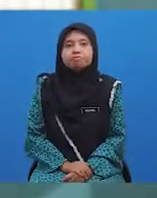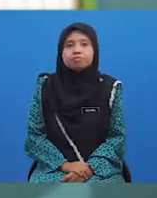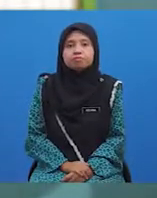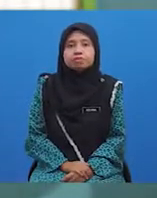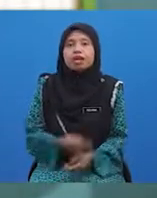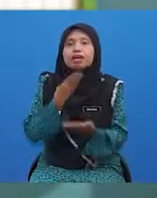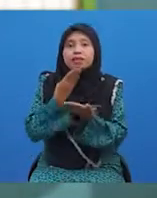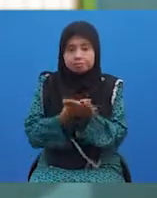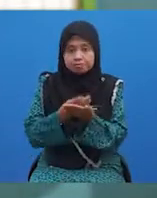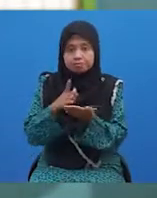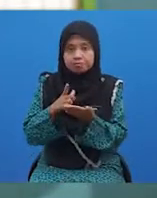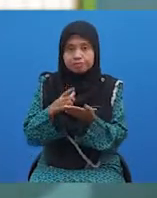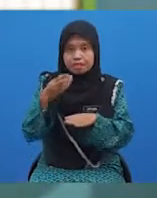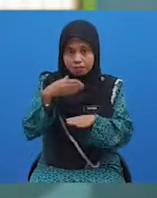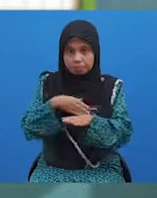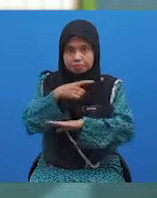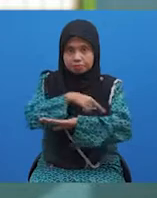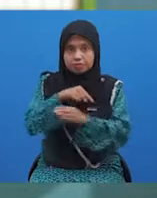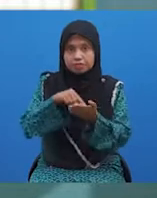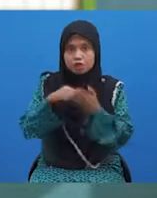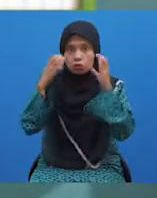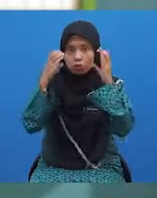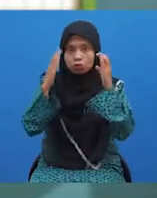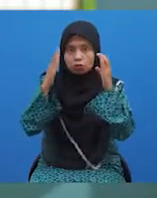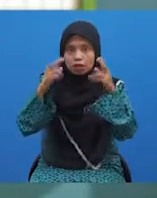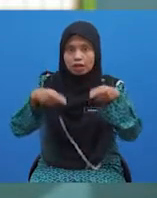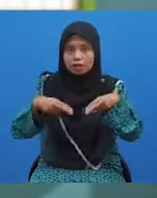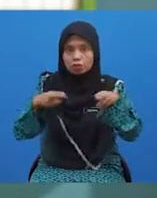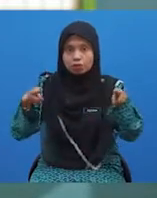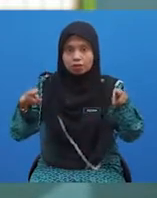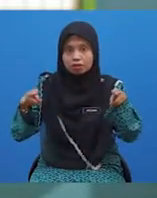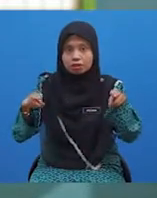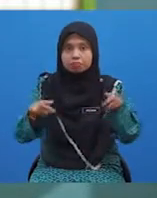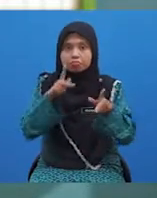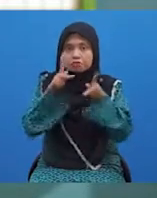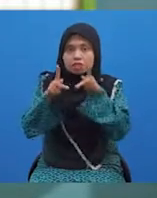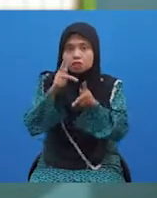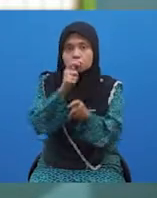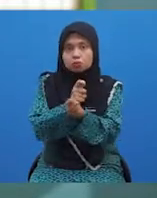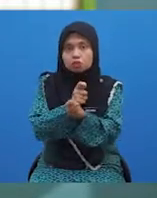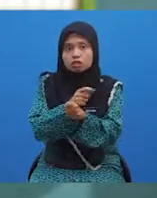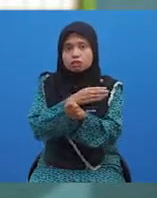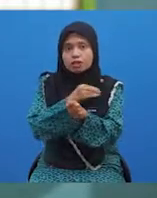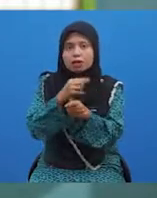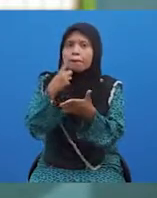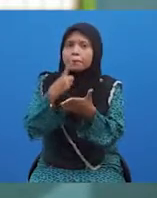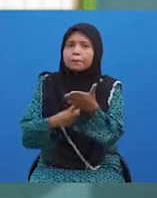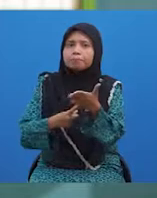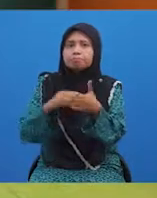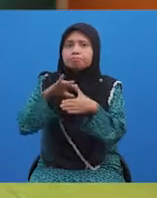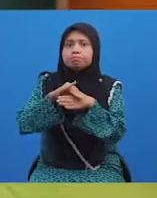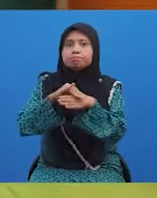Baiklah, pada hari ini cikgu akan menghuraikan konsep kata tugas dan isi kandungannya.